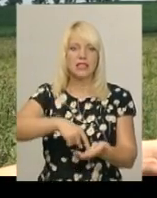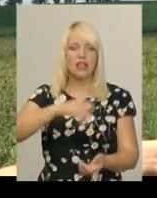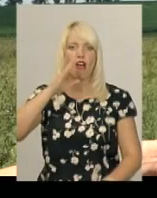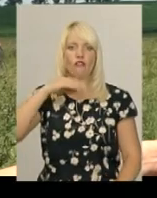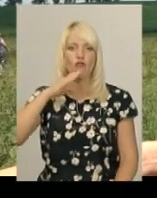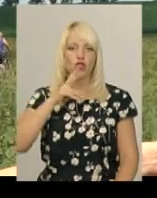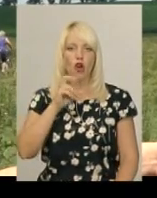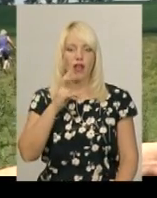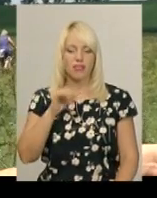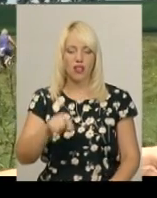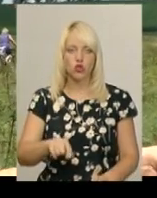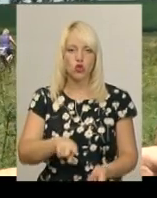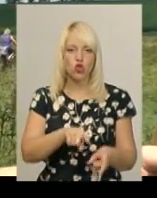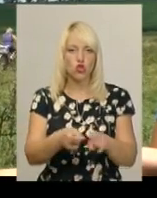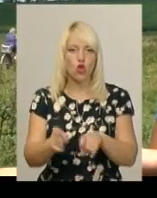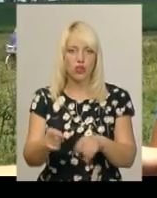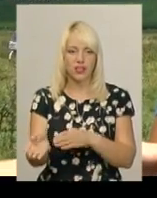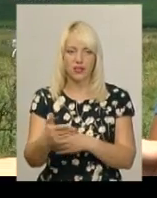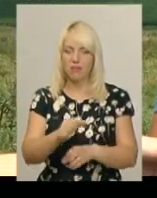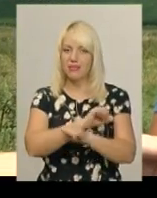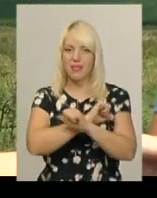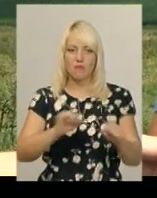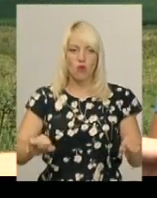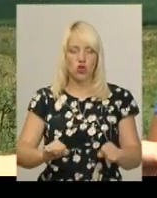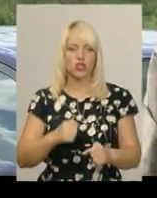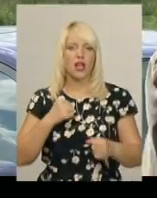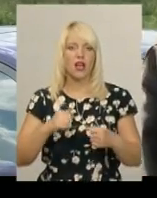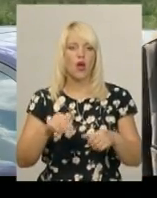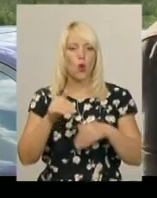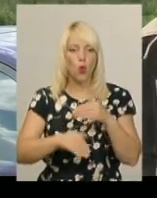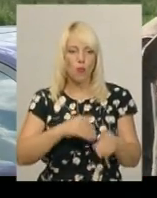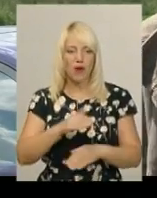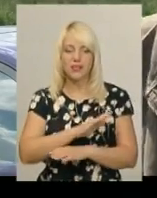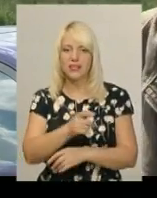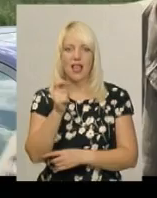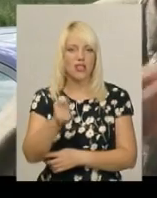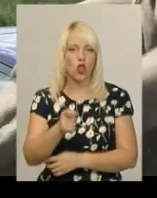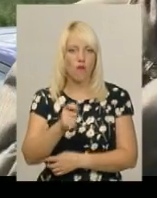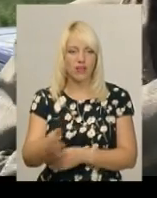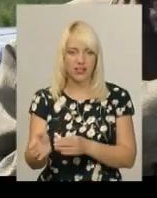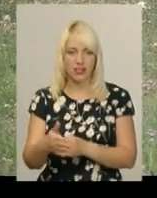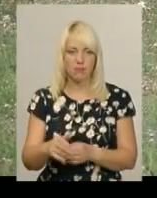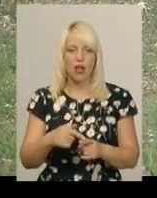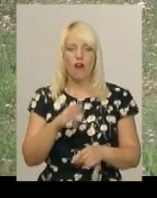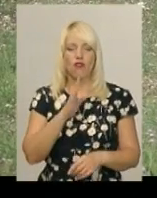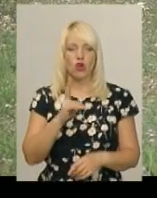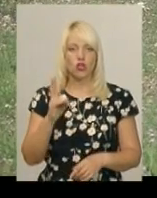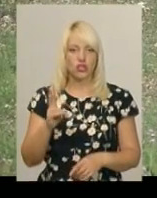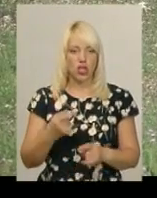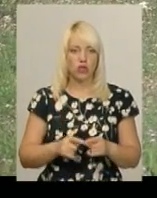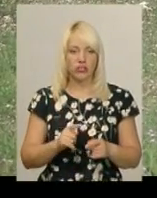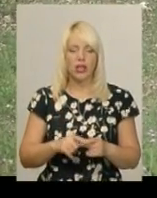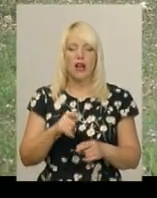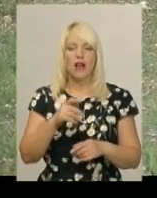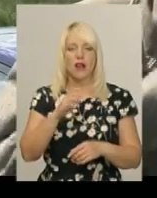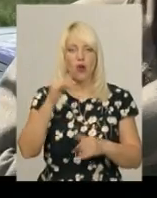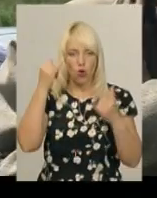Тут дохне риба, не можна ні купатися, ні ловити риби. Володимир Кушнірук на цьому полі випасає корів. До водоюму худобу